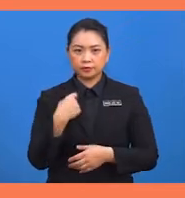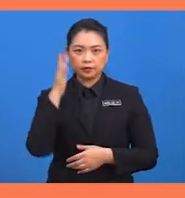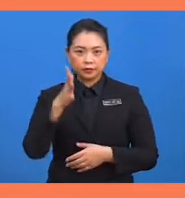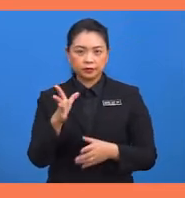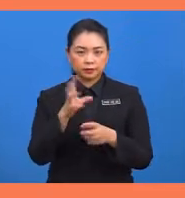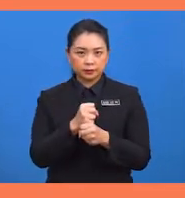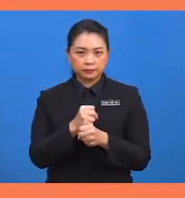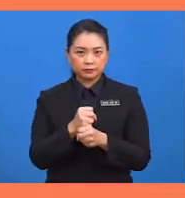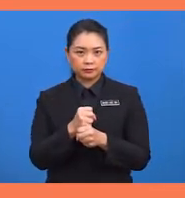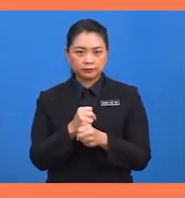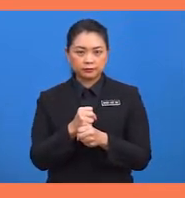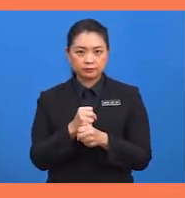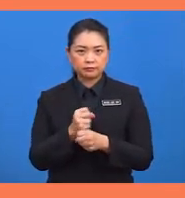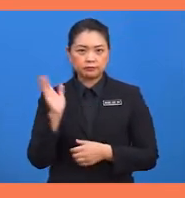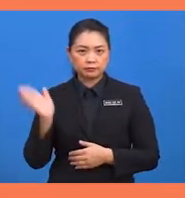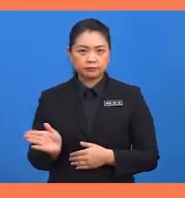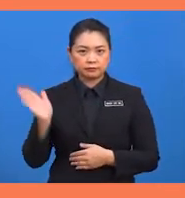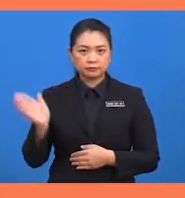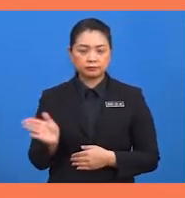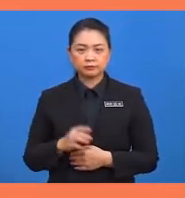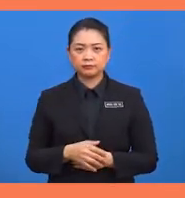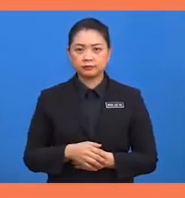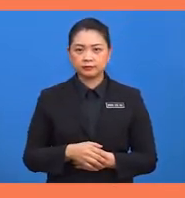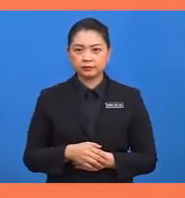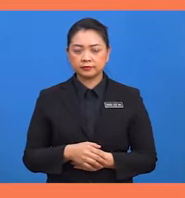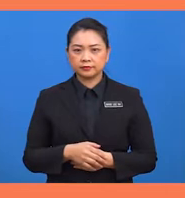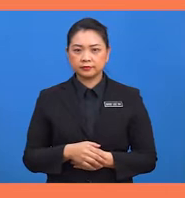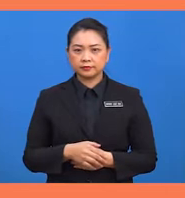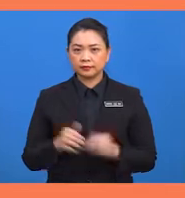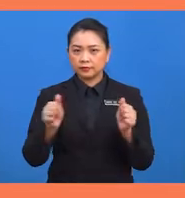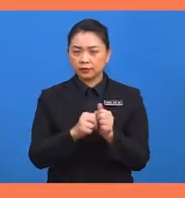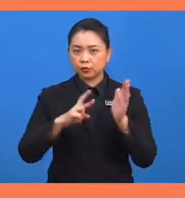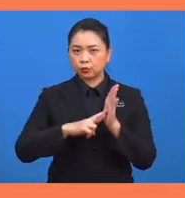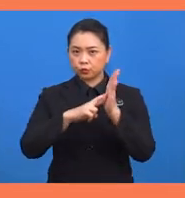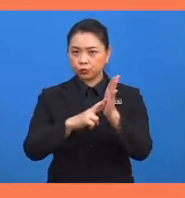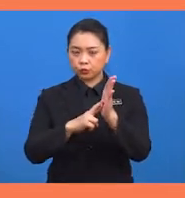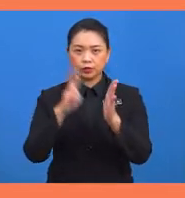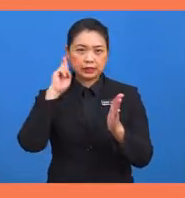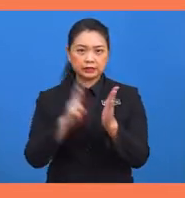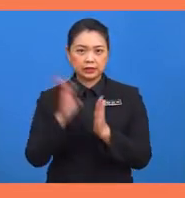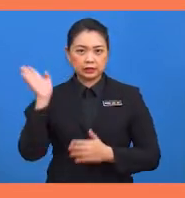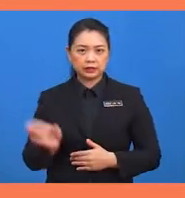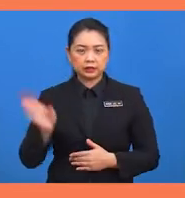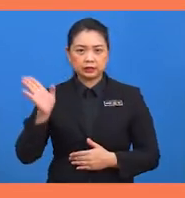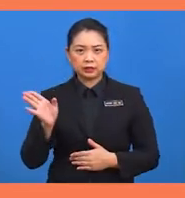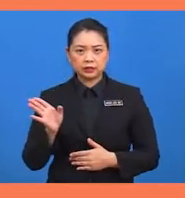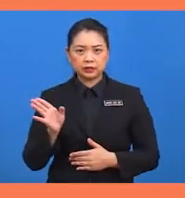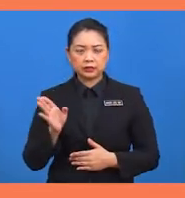jejari bulatan sama dengan 5 sentimeter. dengan merujuk kepada rajah